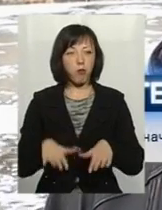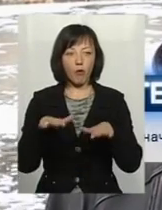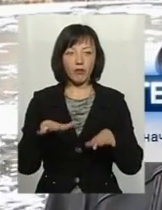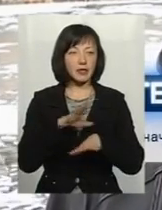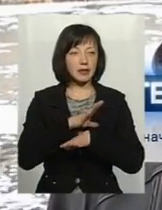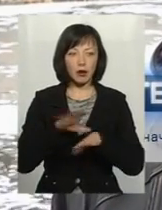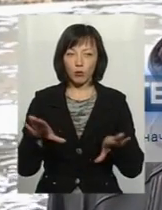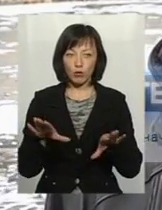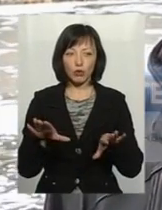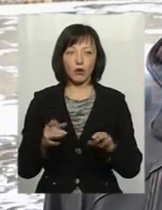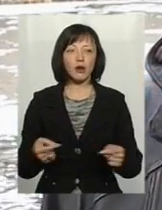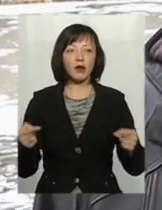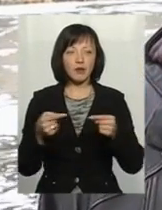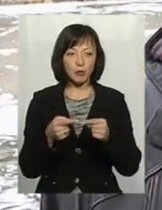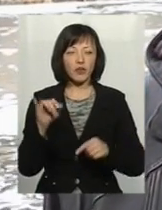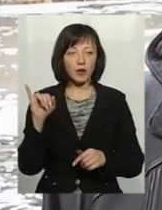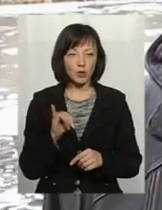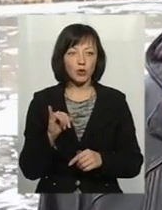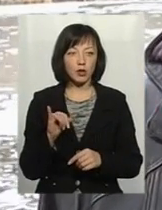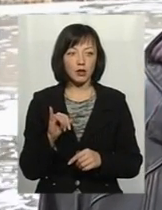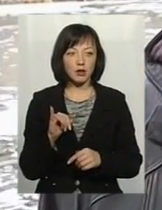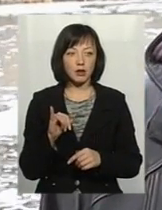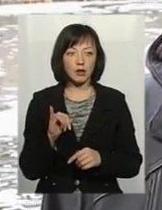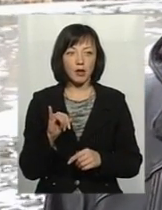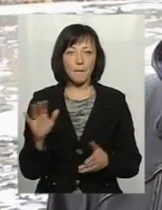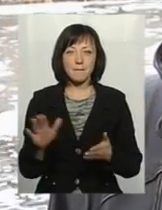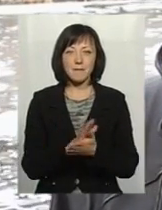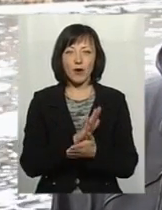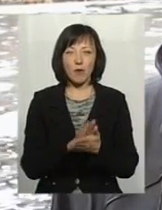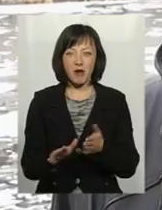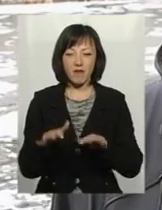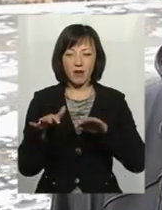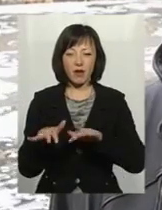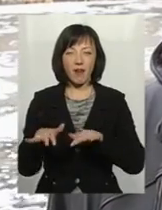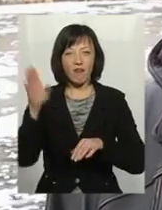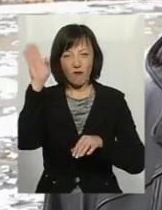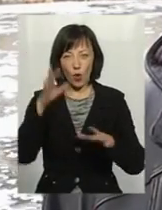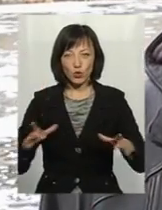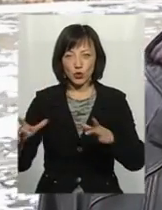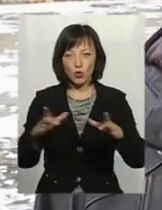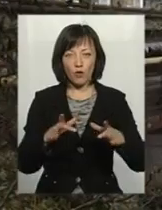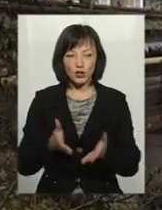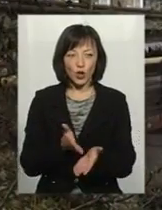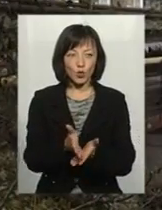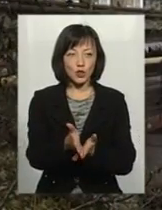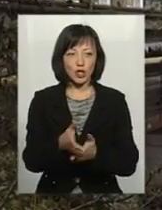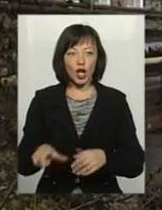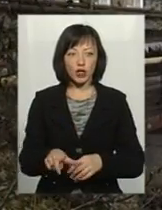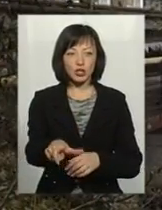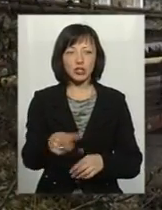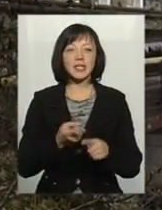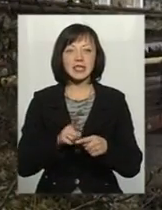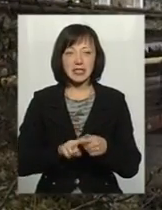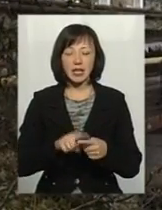не було. І відповідно і промивки не було ні водосховищ, ні русла річки. Проте і цей